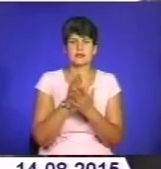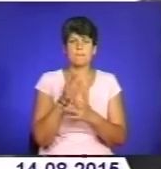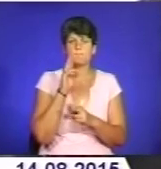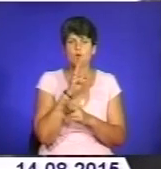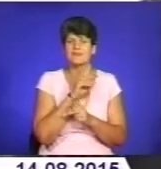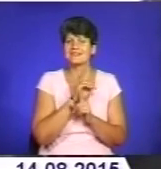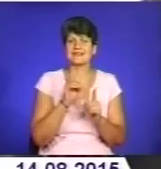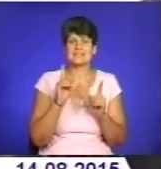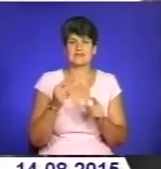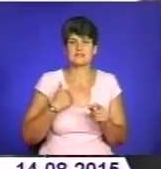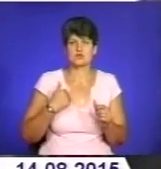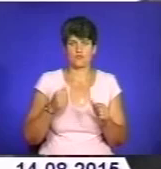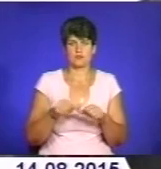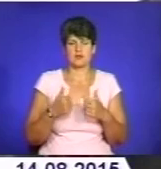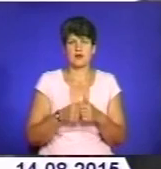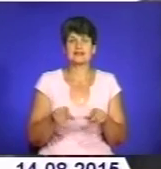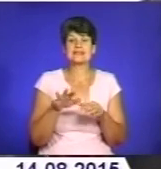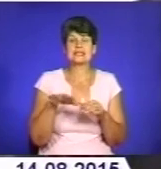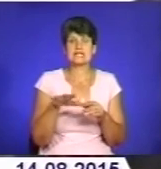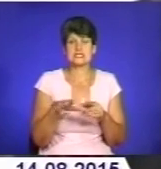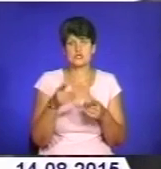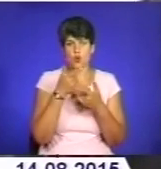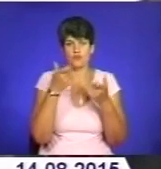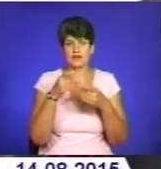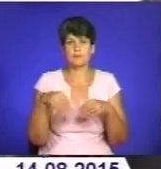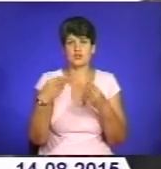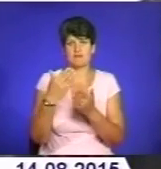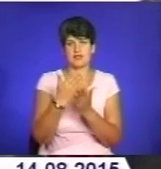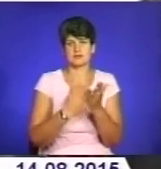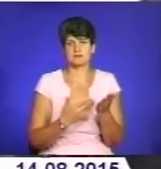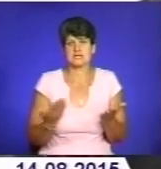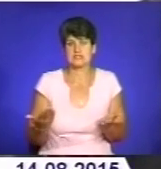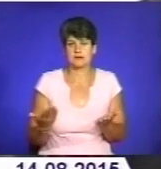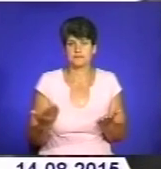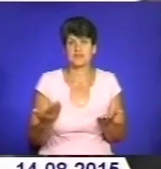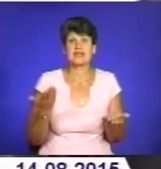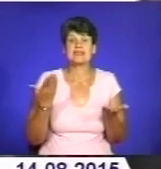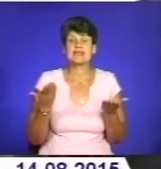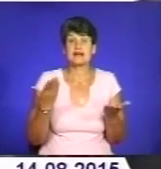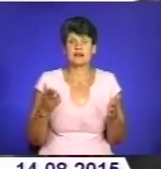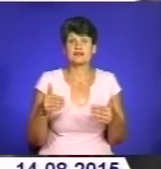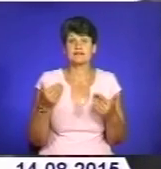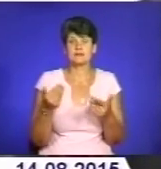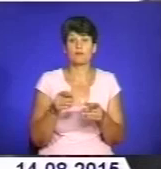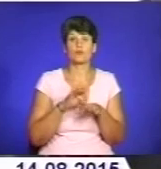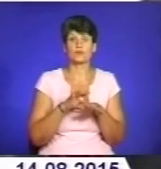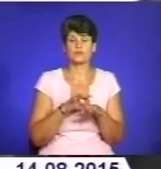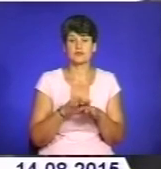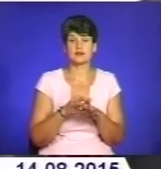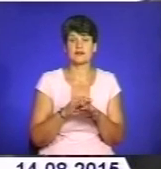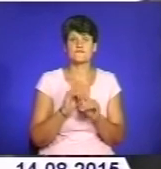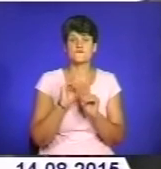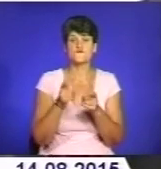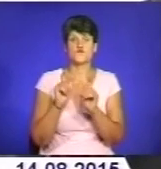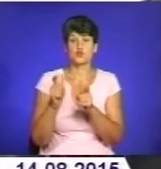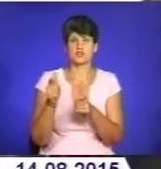тільки військового комісаріата, но і дільниця повіщення, яка подавала ці списки, яка безпосередньо здійснювала вручення